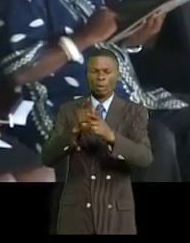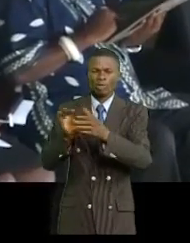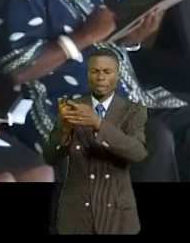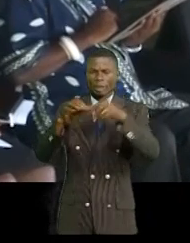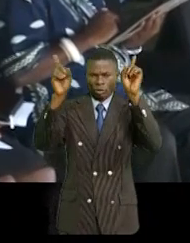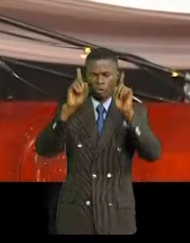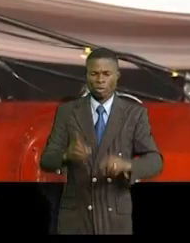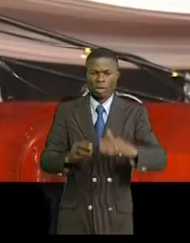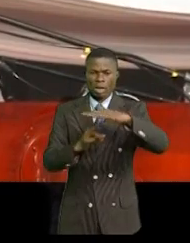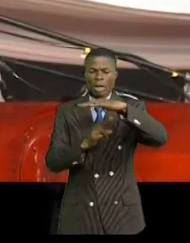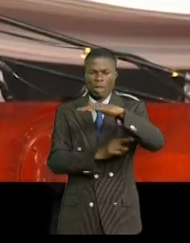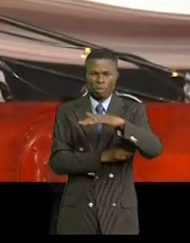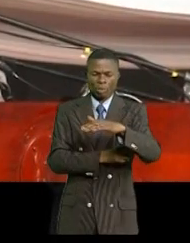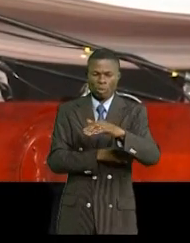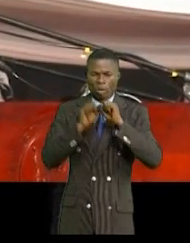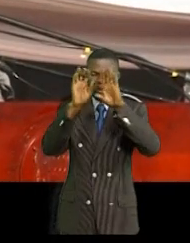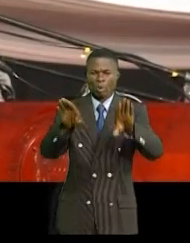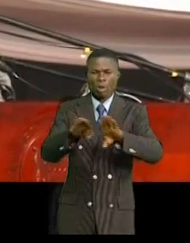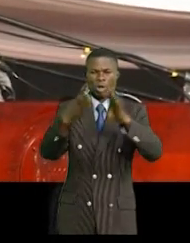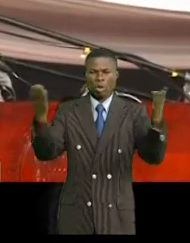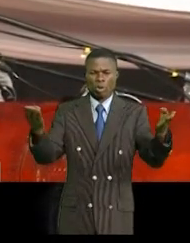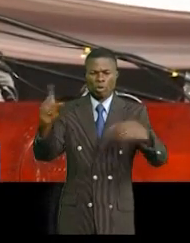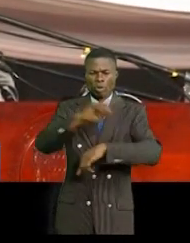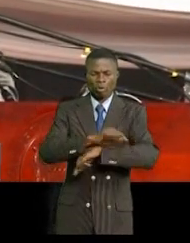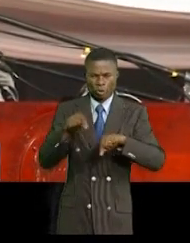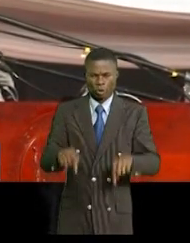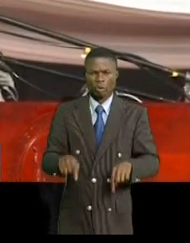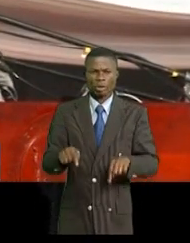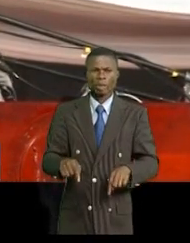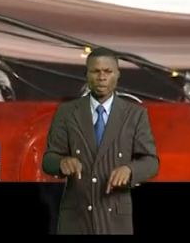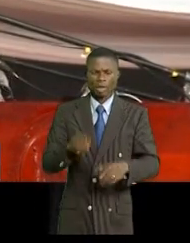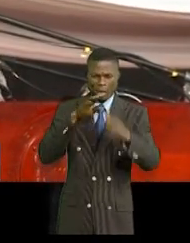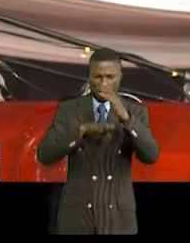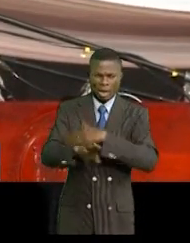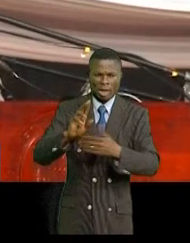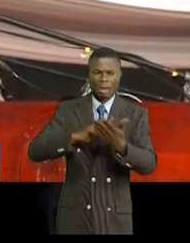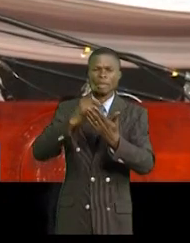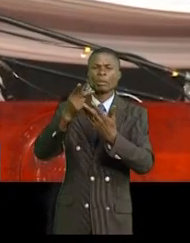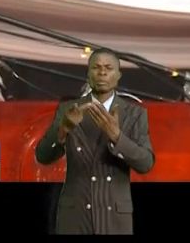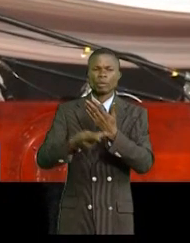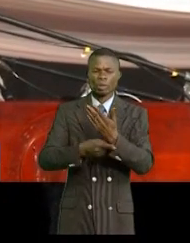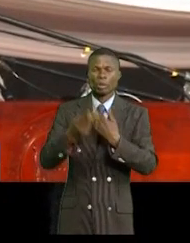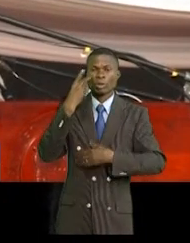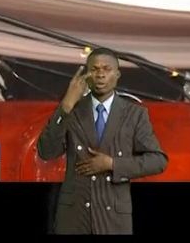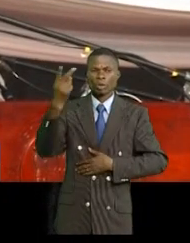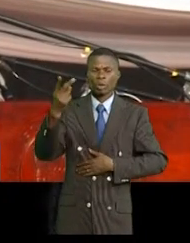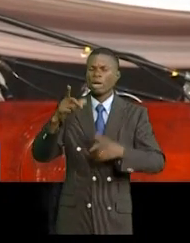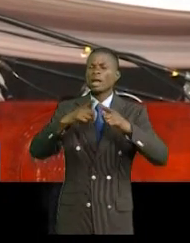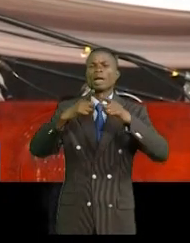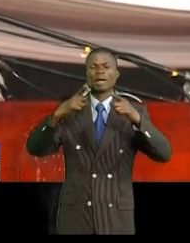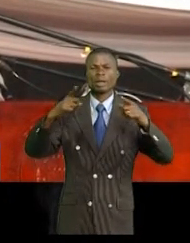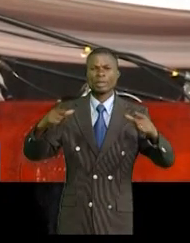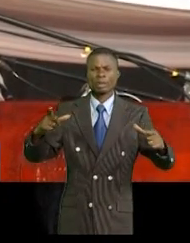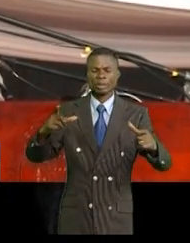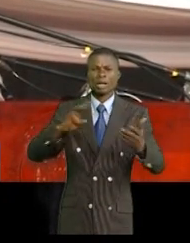que nous inaugurons ce jour sur le fleuve Zambèze s'inscrit résolument dans la vision grandiose de